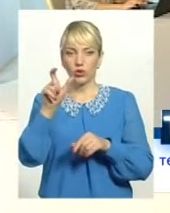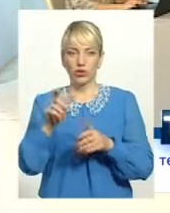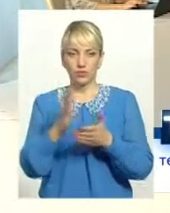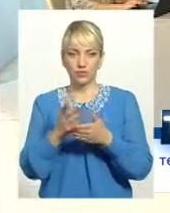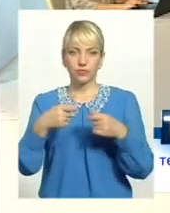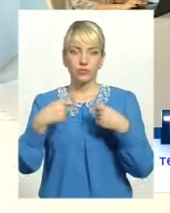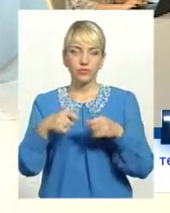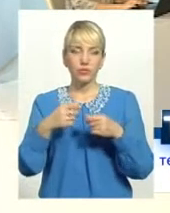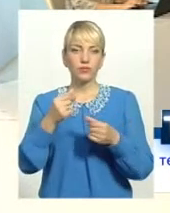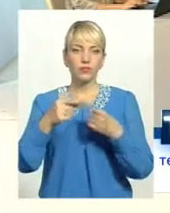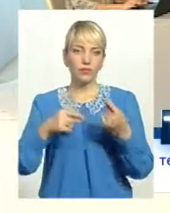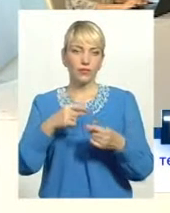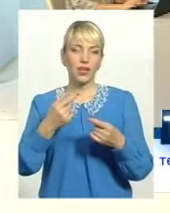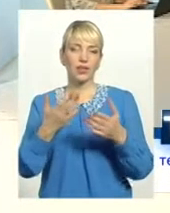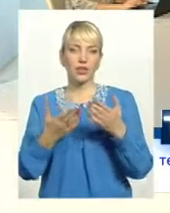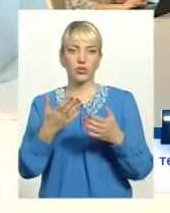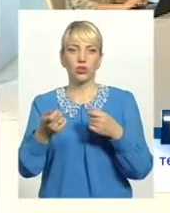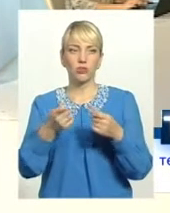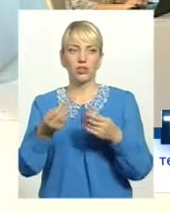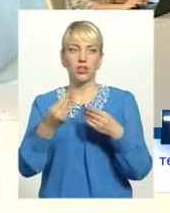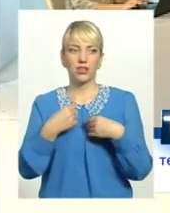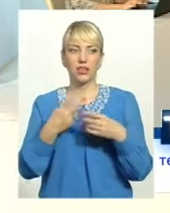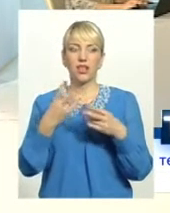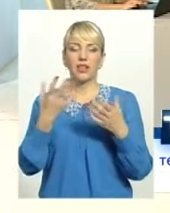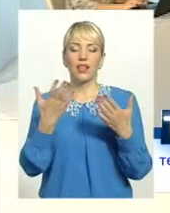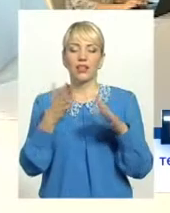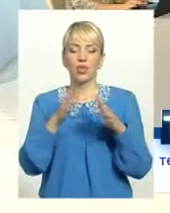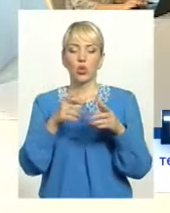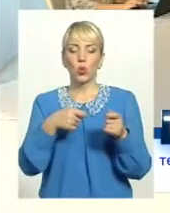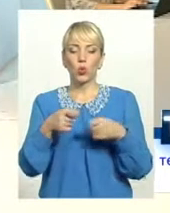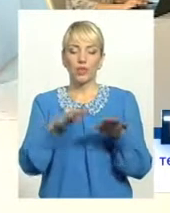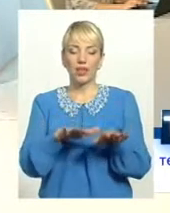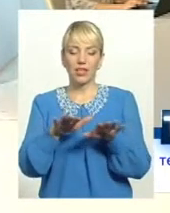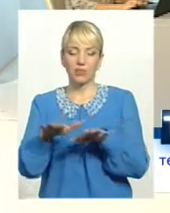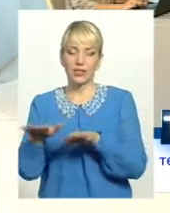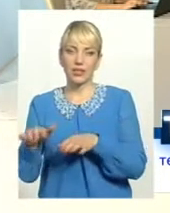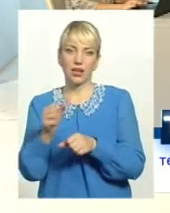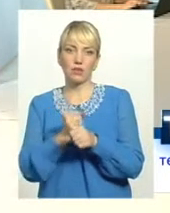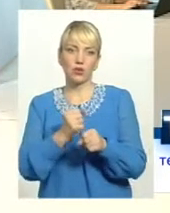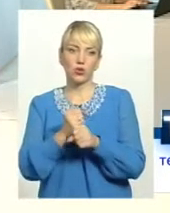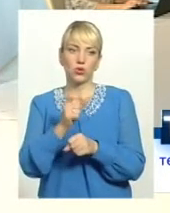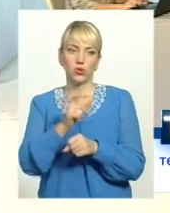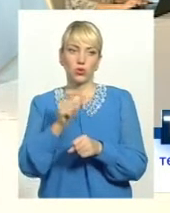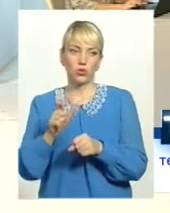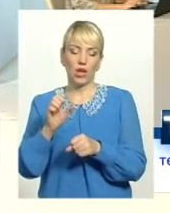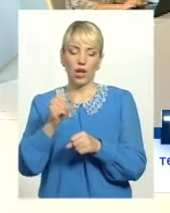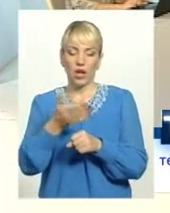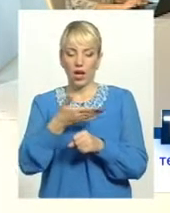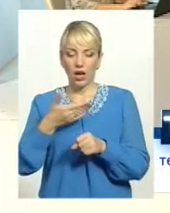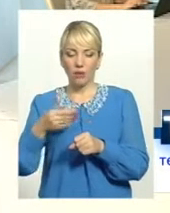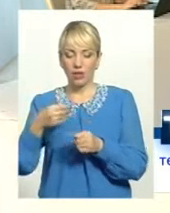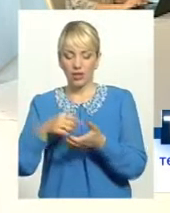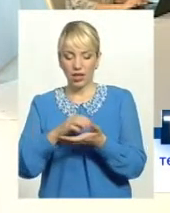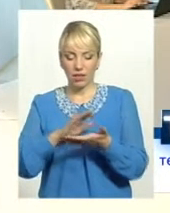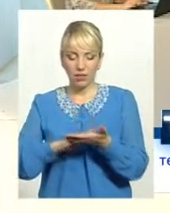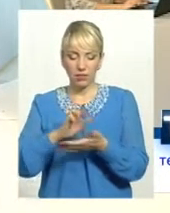адміністрація ринків надає нам інформацію відносно того, на яких торгівельних місцях працюють люди, а ми накладаємо на свою базу і бачимо,